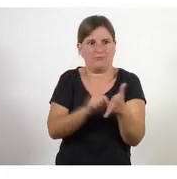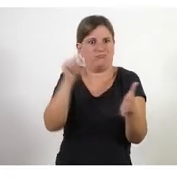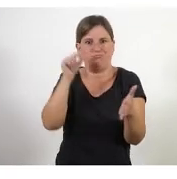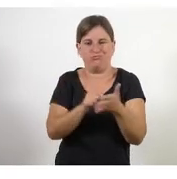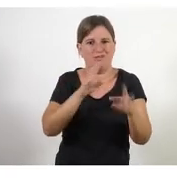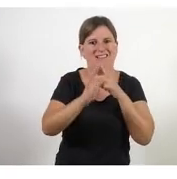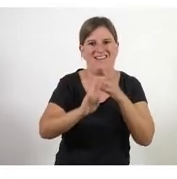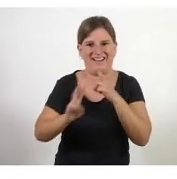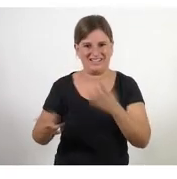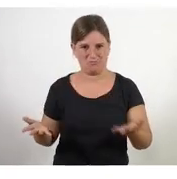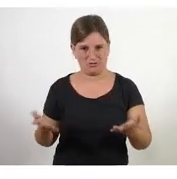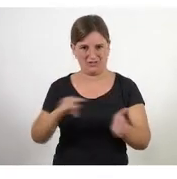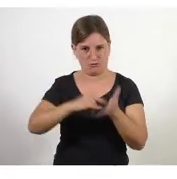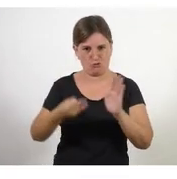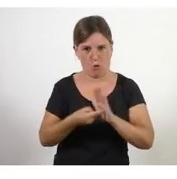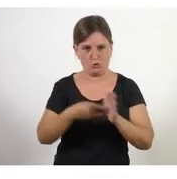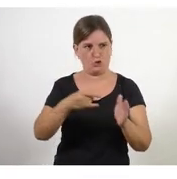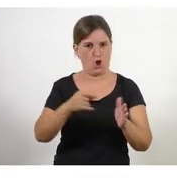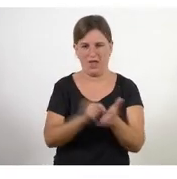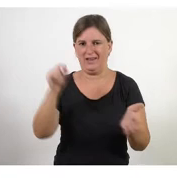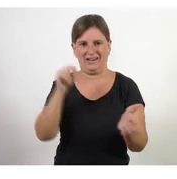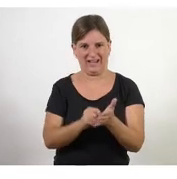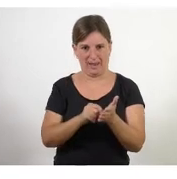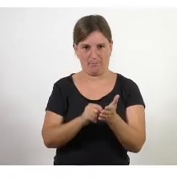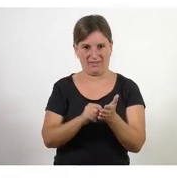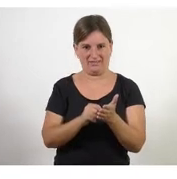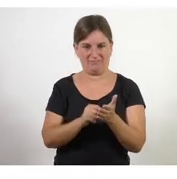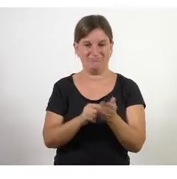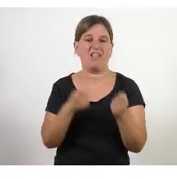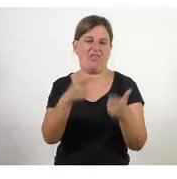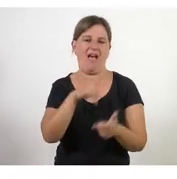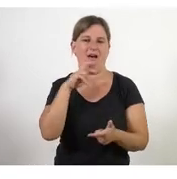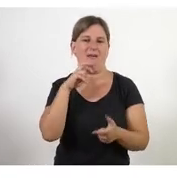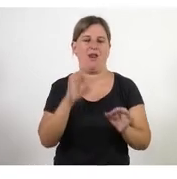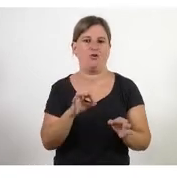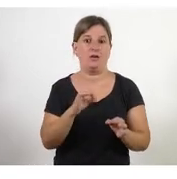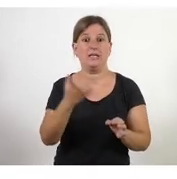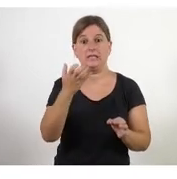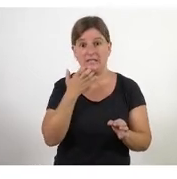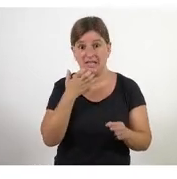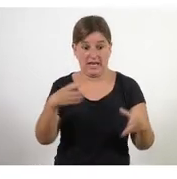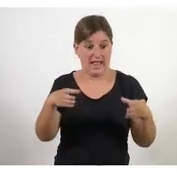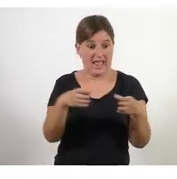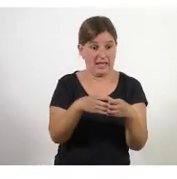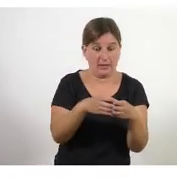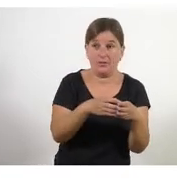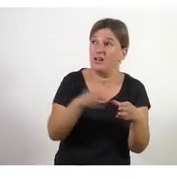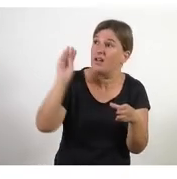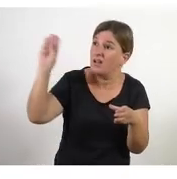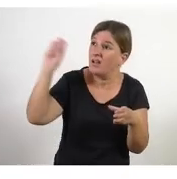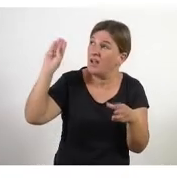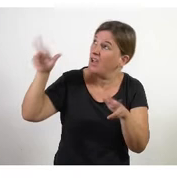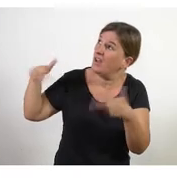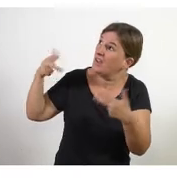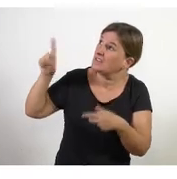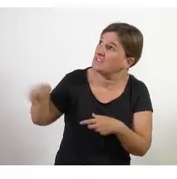superàgil a la necessitat que aporta valor si en canvi han de començar a demanar permís cap a dalt